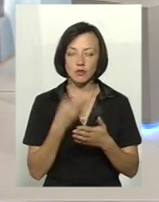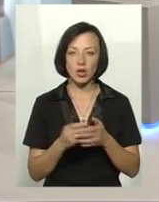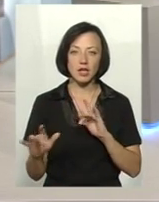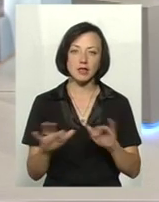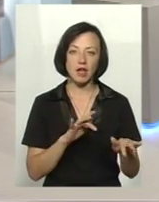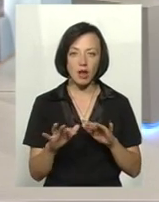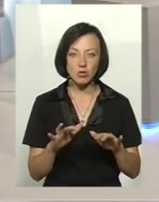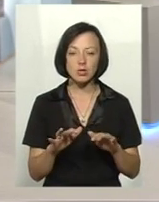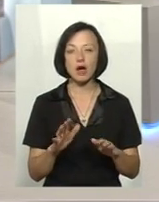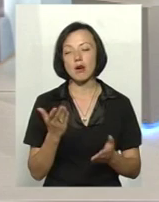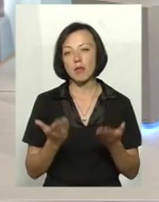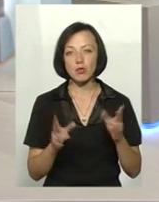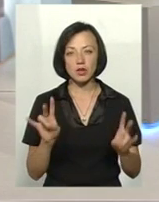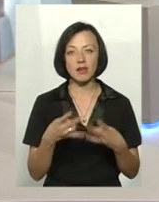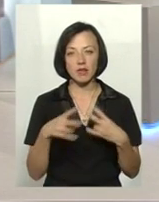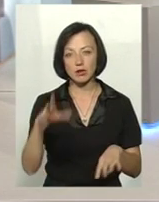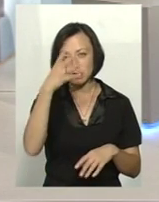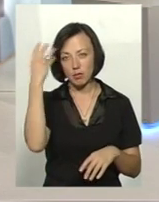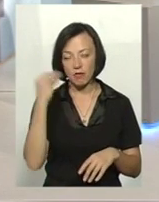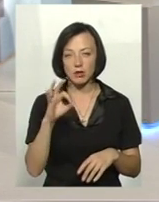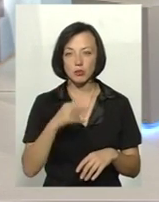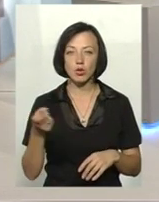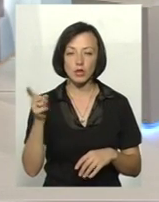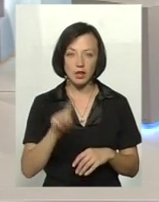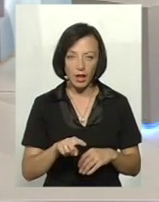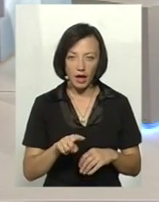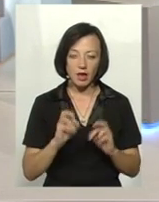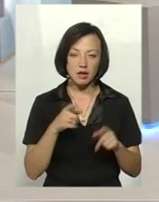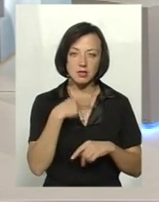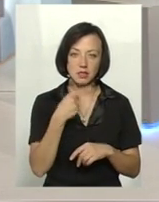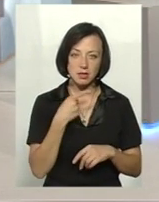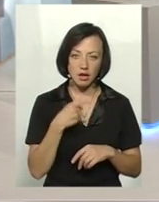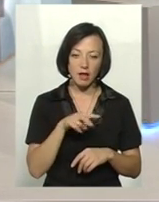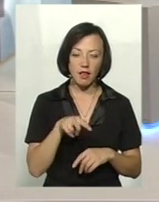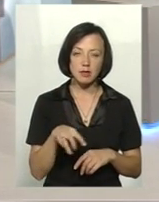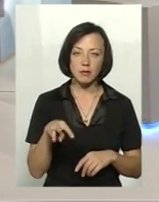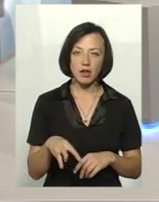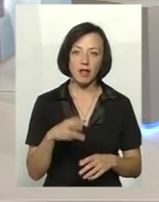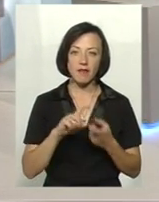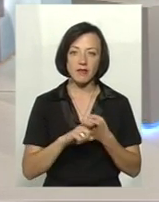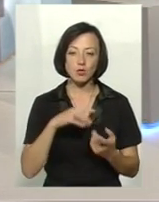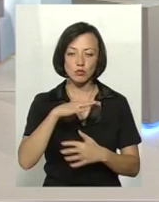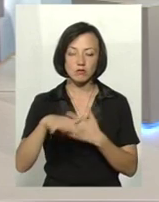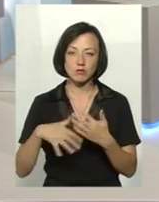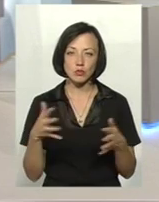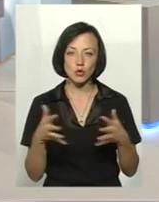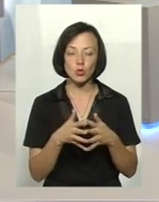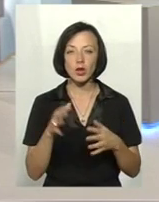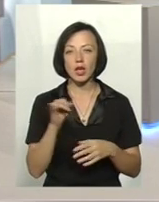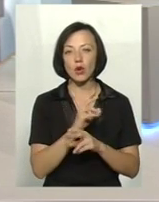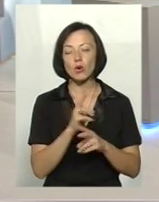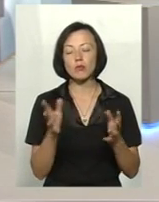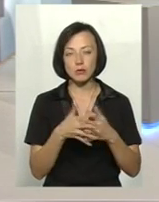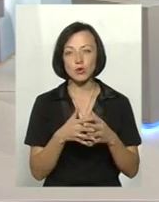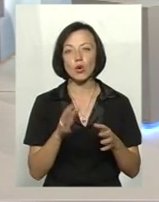діяльності. Але, мабуть, не варто забувати про те, що, як сказала пані Леся, вірус мутує. І хто